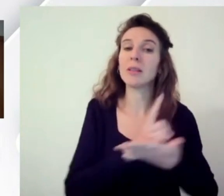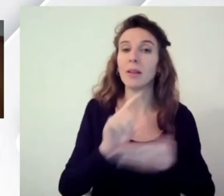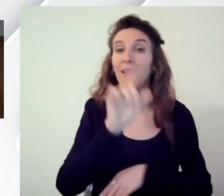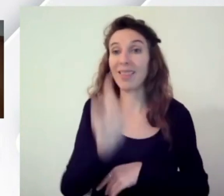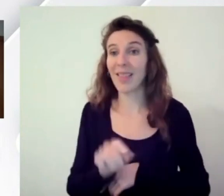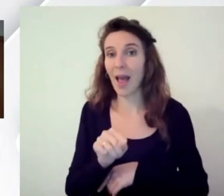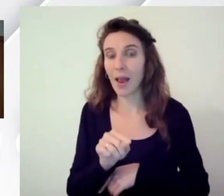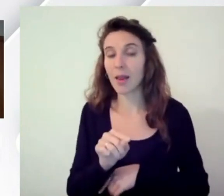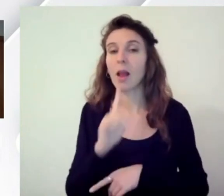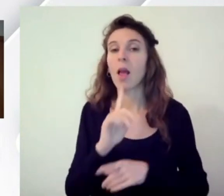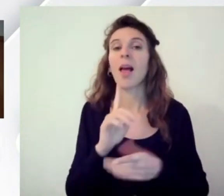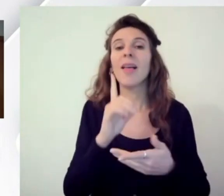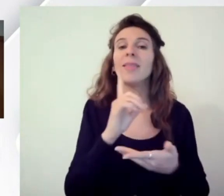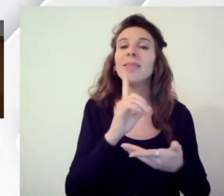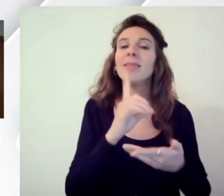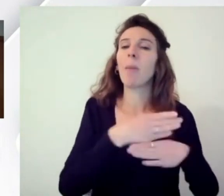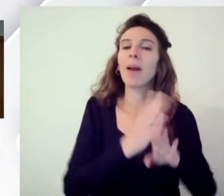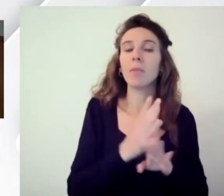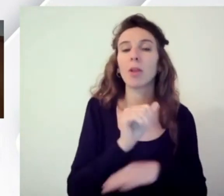tra il dipartimento e Agid